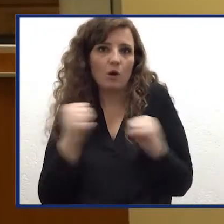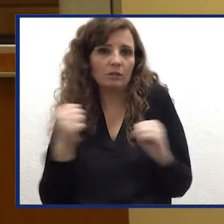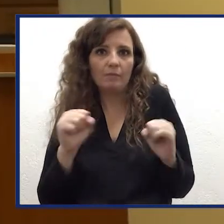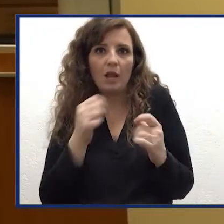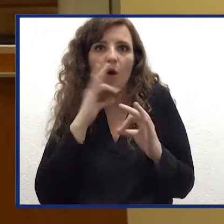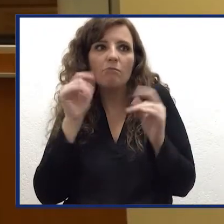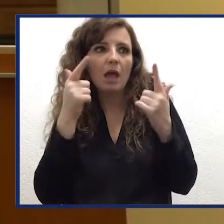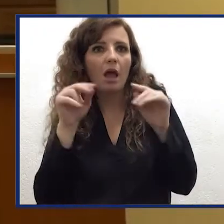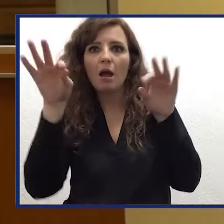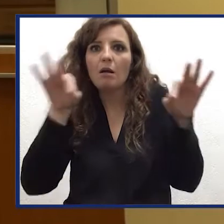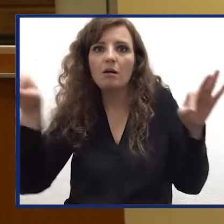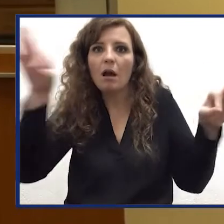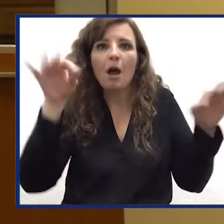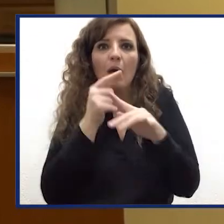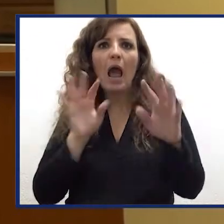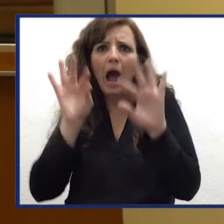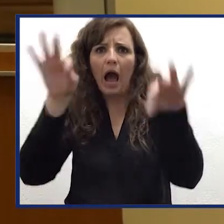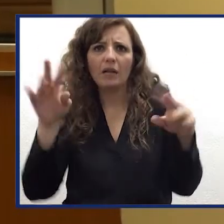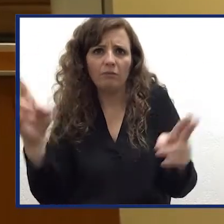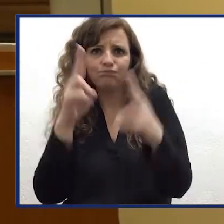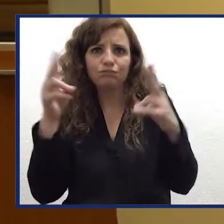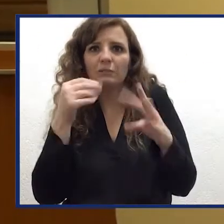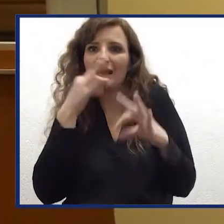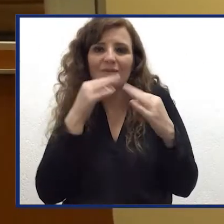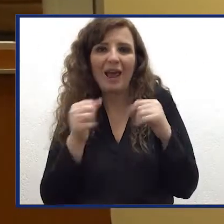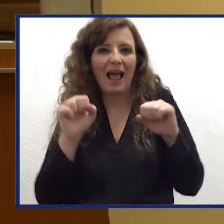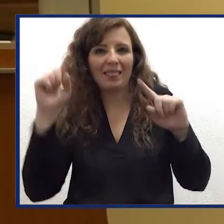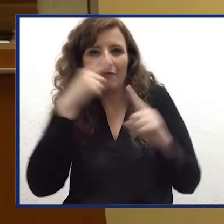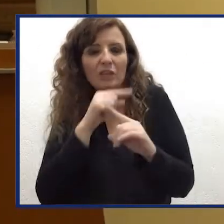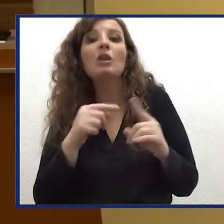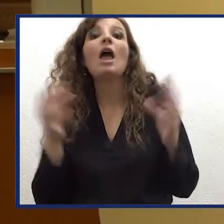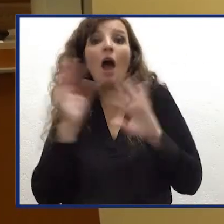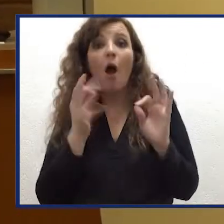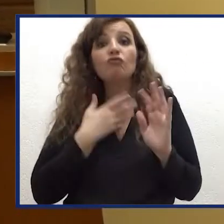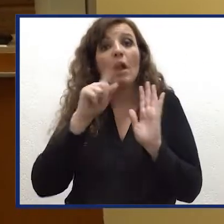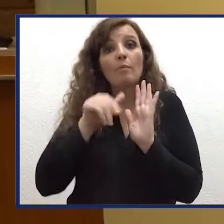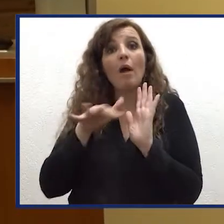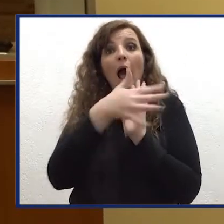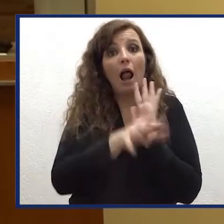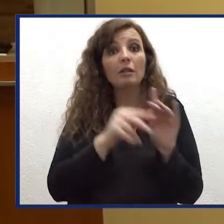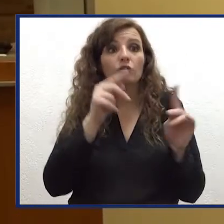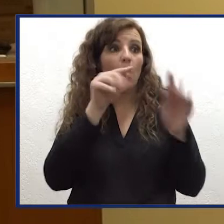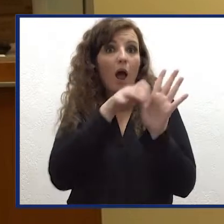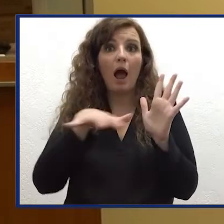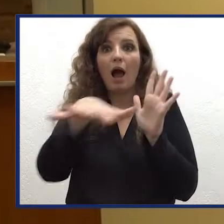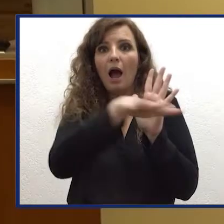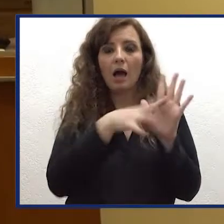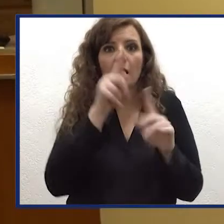trattandosi di aree spesso inaccessibili che in aree invece fortemente popolate come